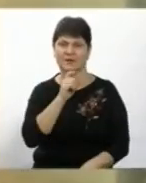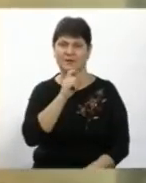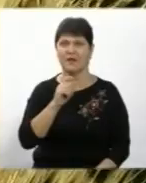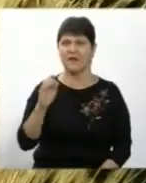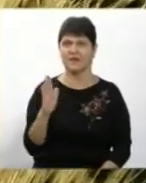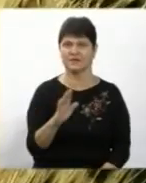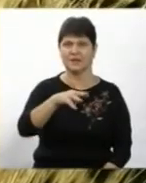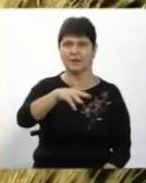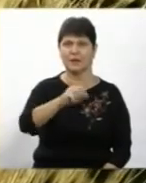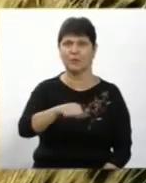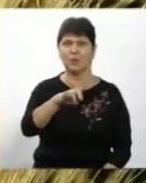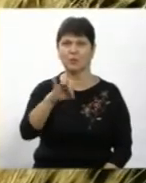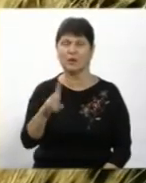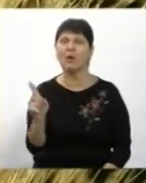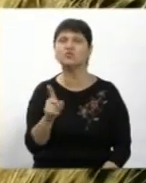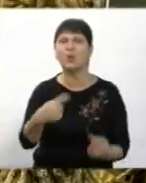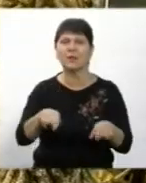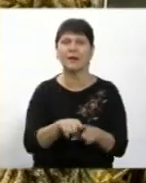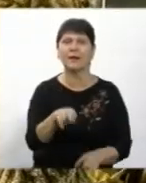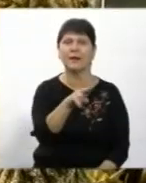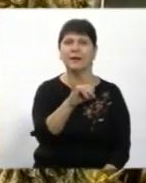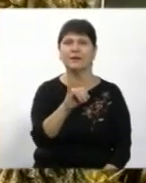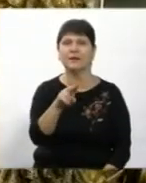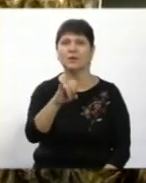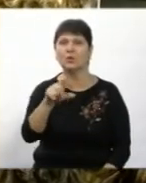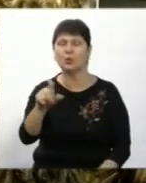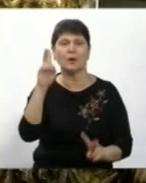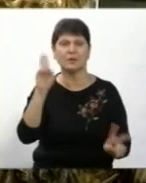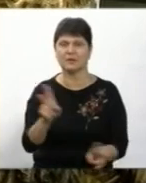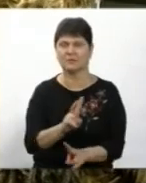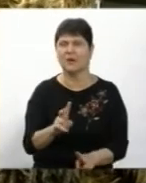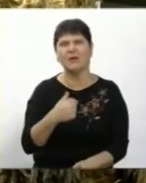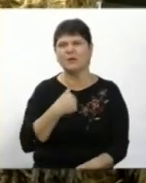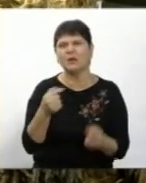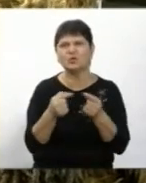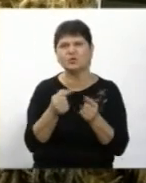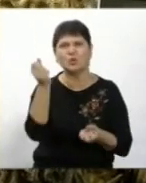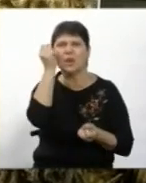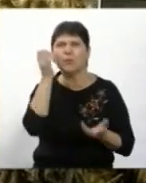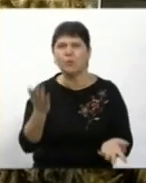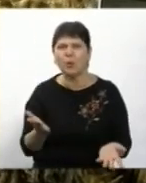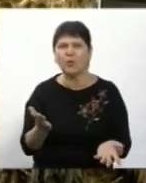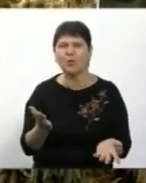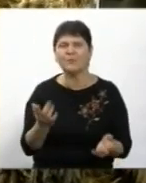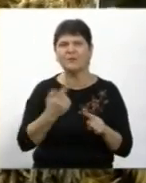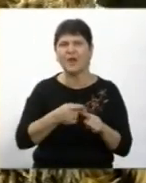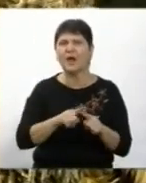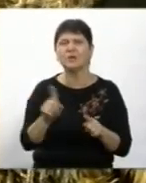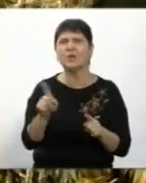Мудрак Що таке дідух, каже, не знає Що зараз говорити, бо я точно не пам'ятаю Дідух, це щось